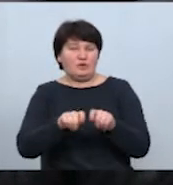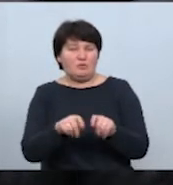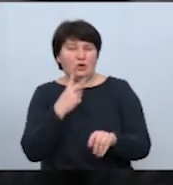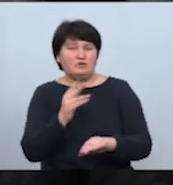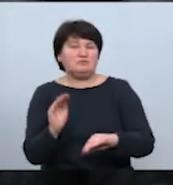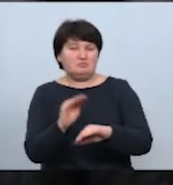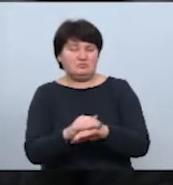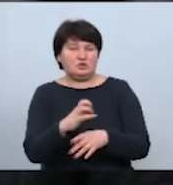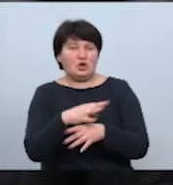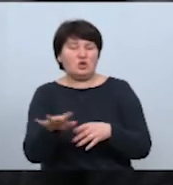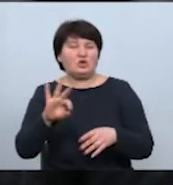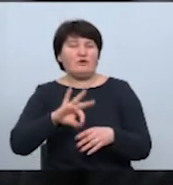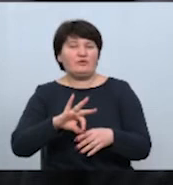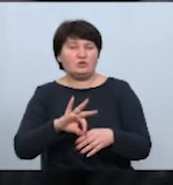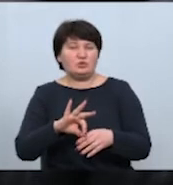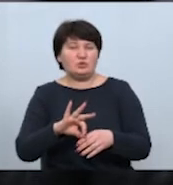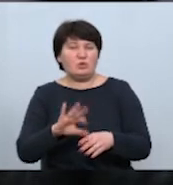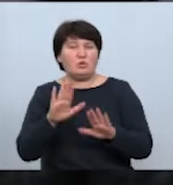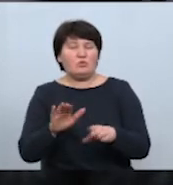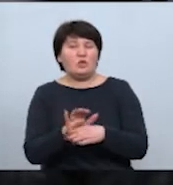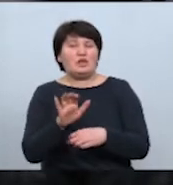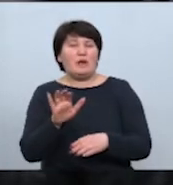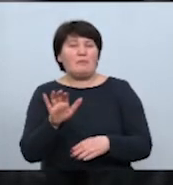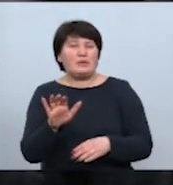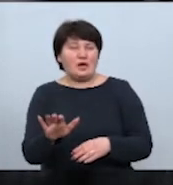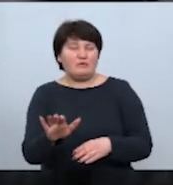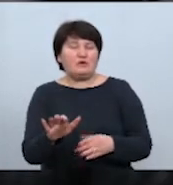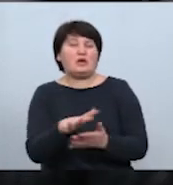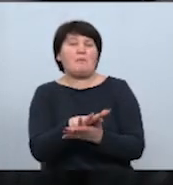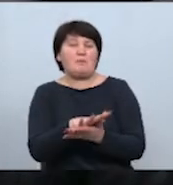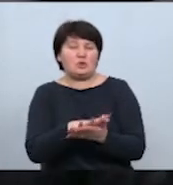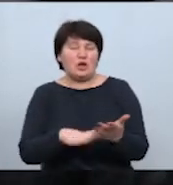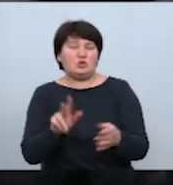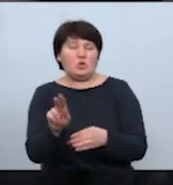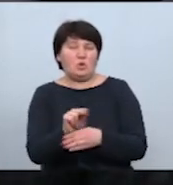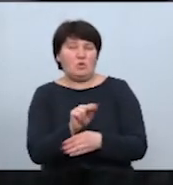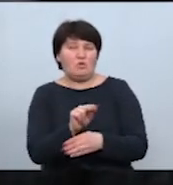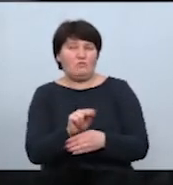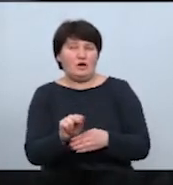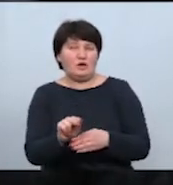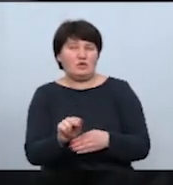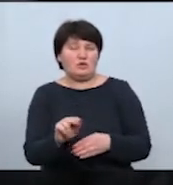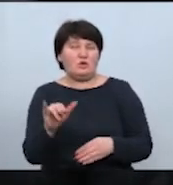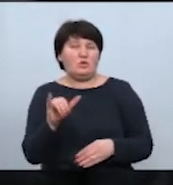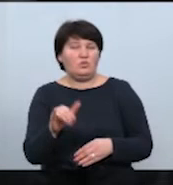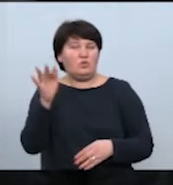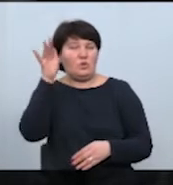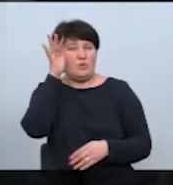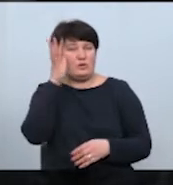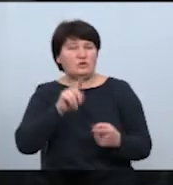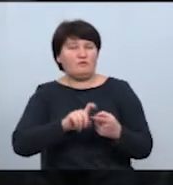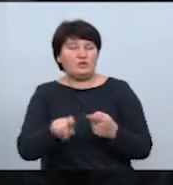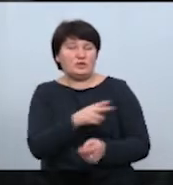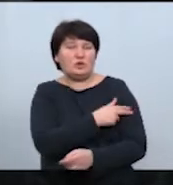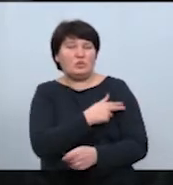Потім вона була шкерована для далішого лікування у Коломийську інфекційну лікарню